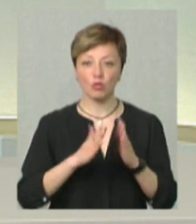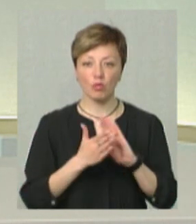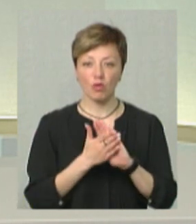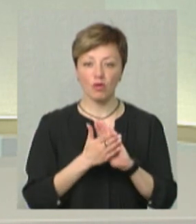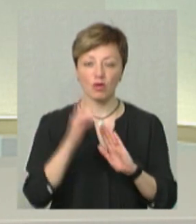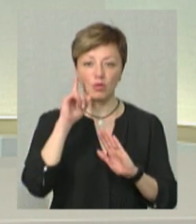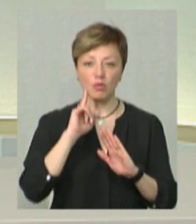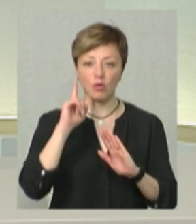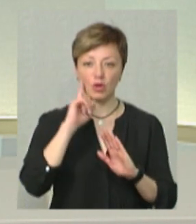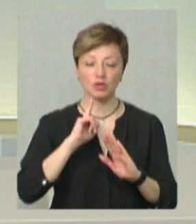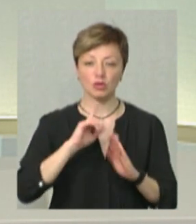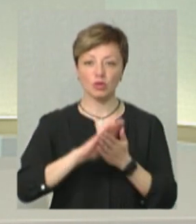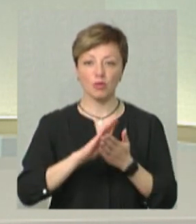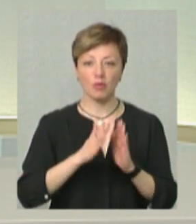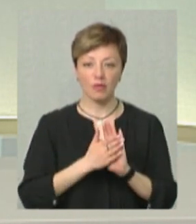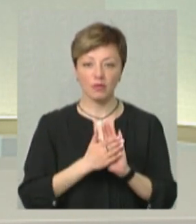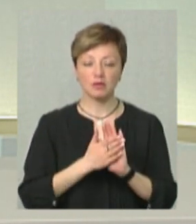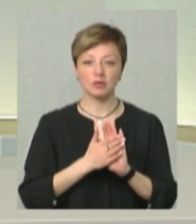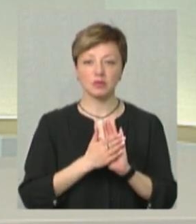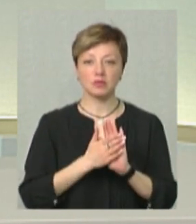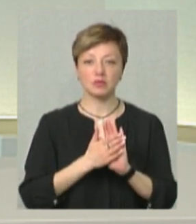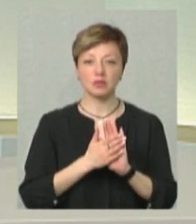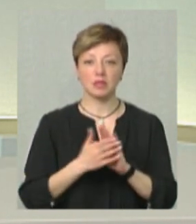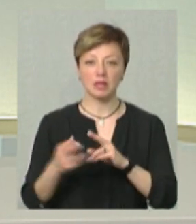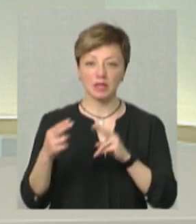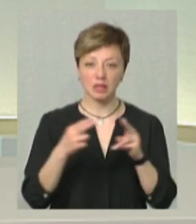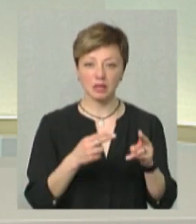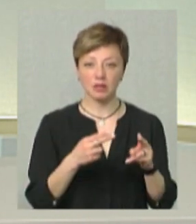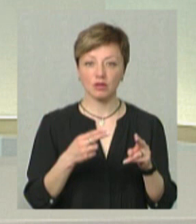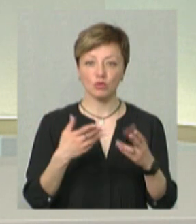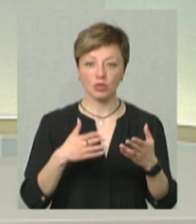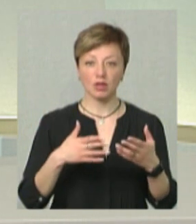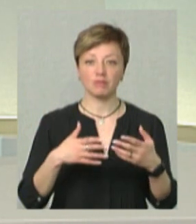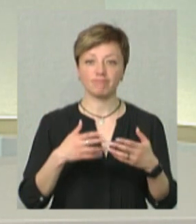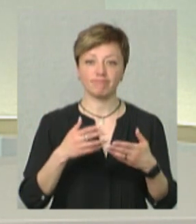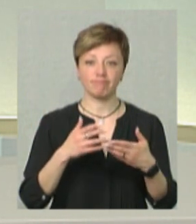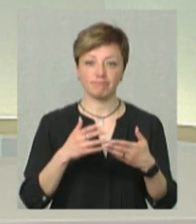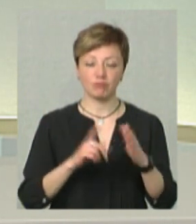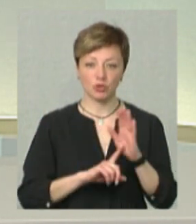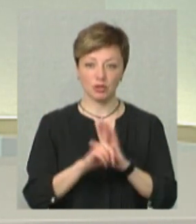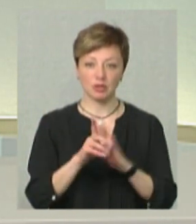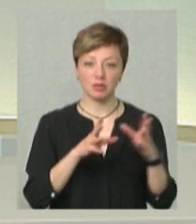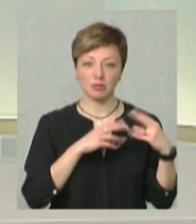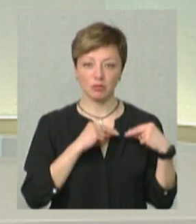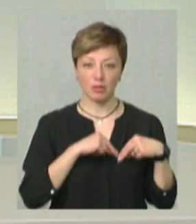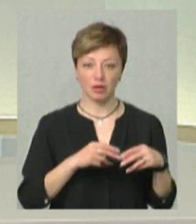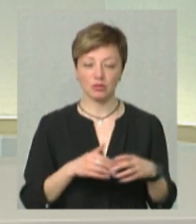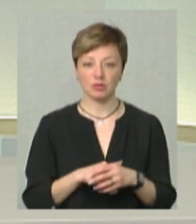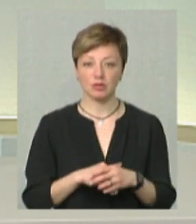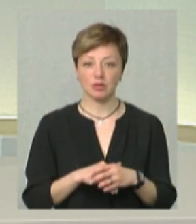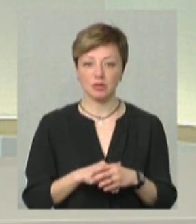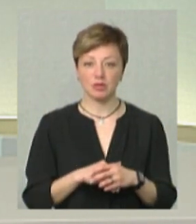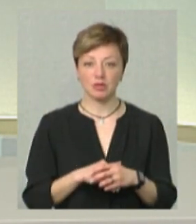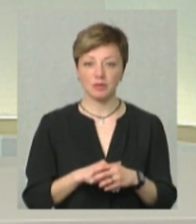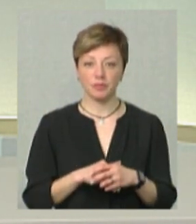Поки ми їхали, вже не домовилися. І пожали пон руках і почали на співпрацю. Тобто, ну, в